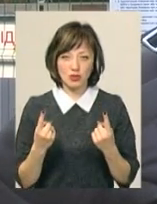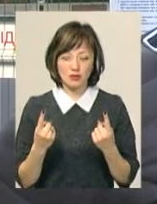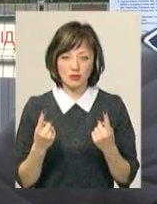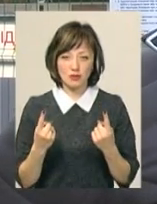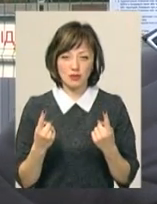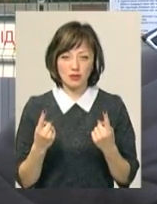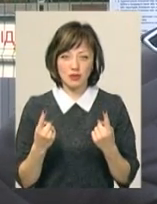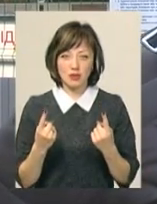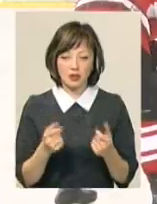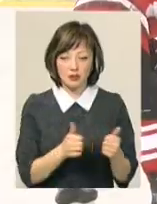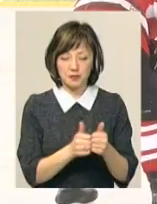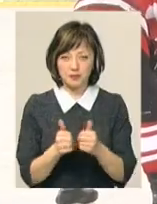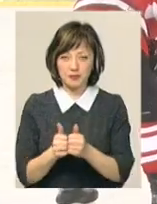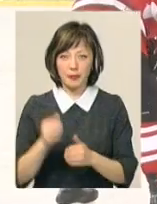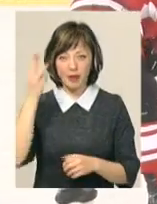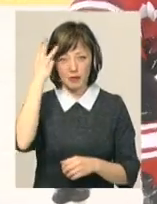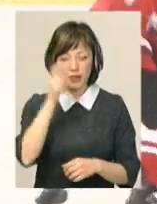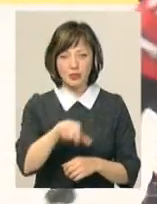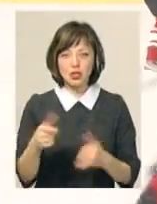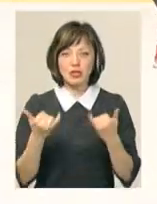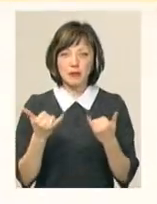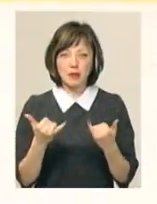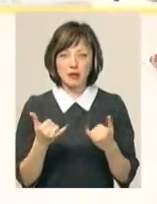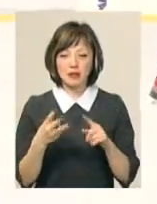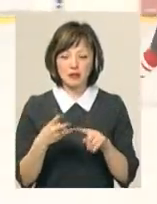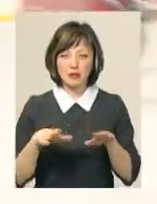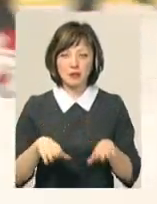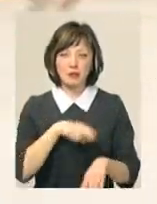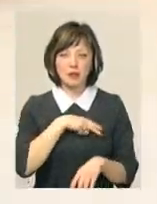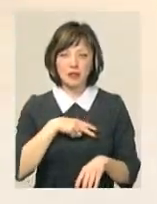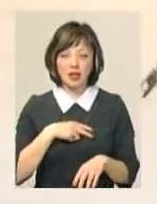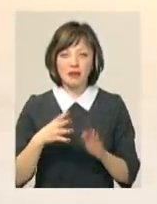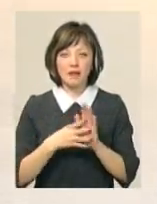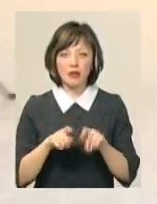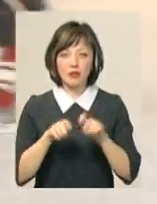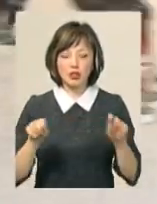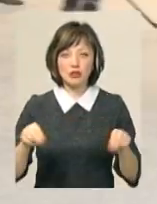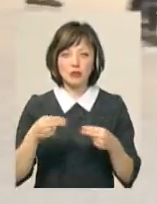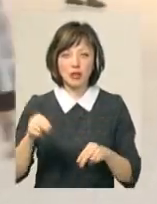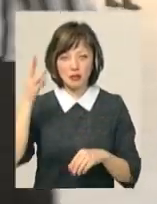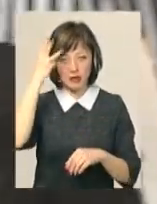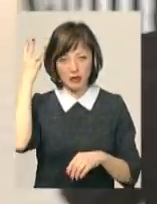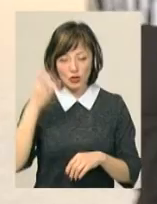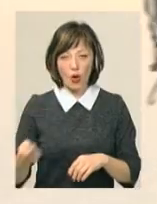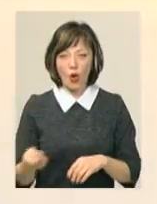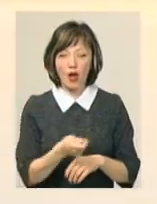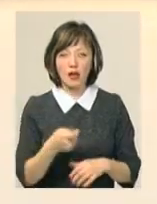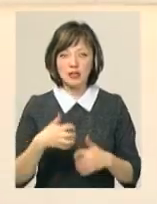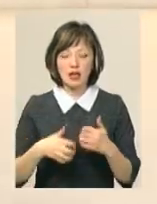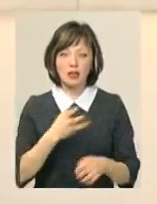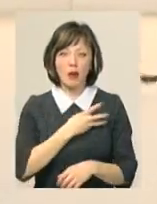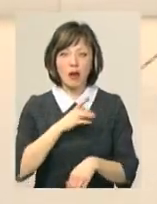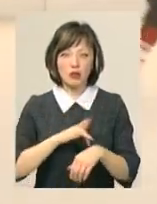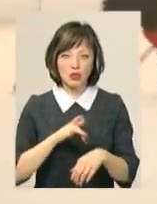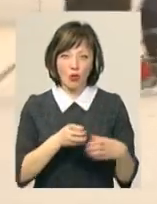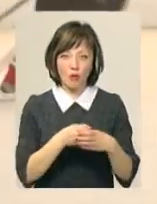грубо говоря, шайба в шайбу. Хмельничани, які тепер бронзою призери 9-го відкритого чемпіонату Хмельницького з хокею серед аматорських команд, святкують